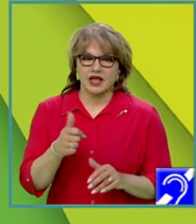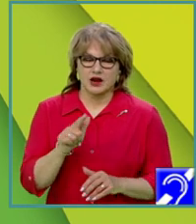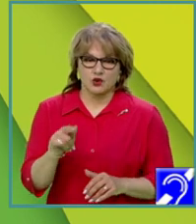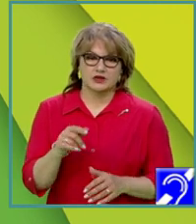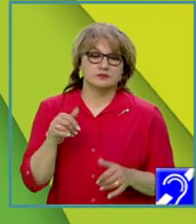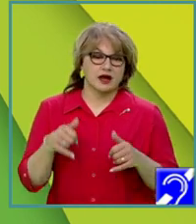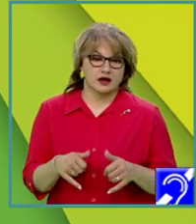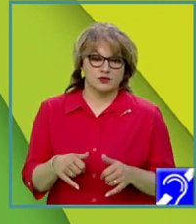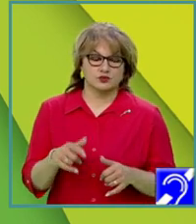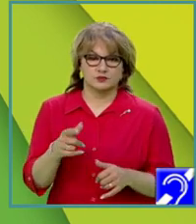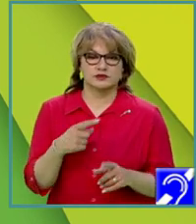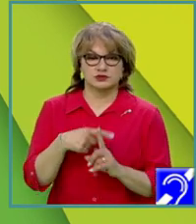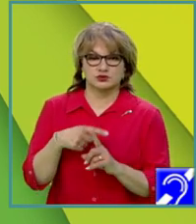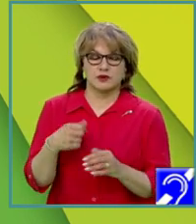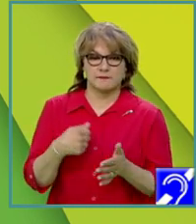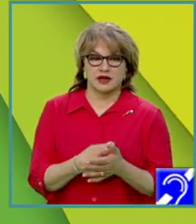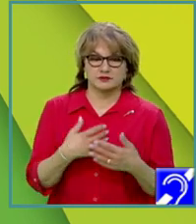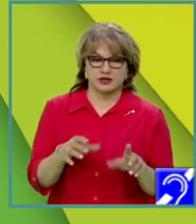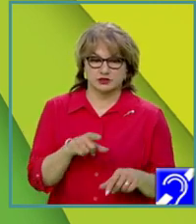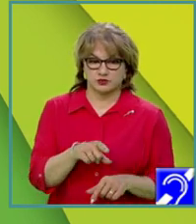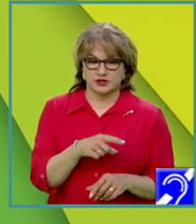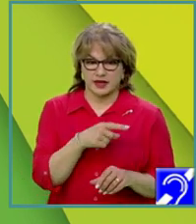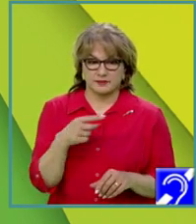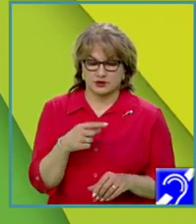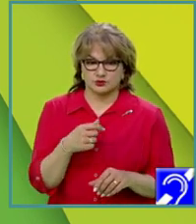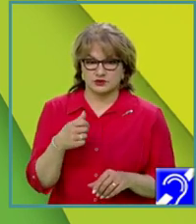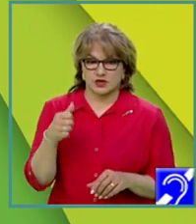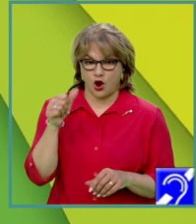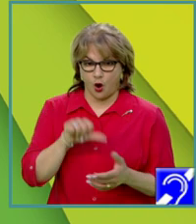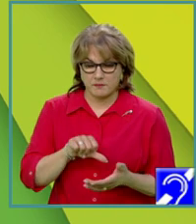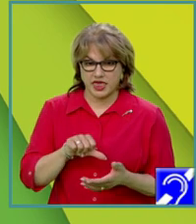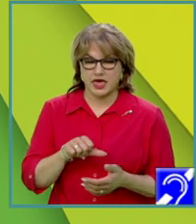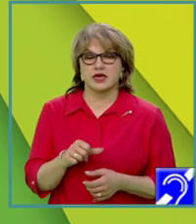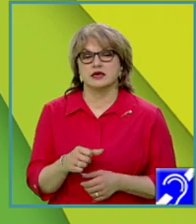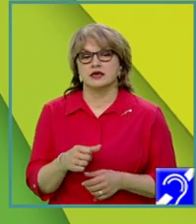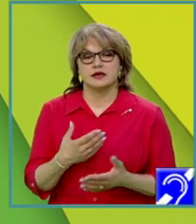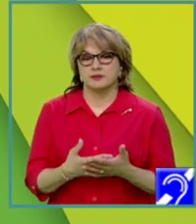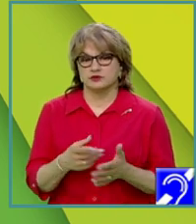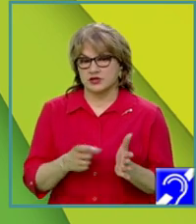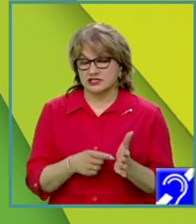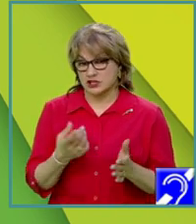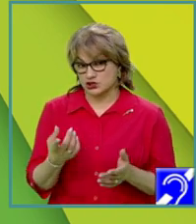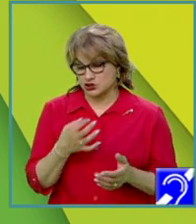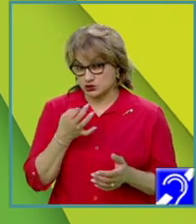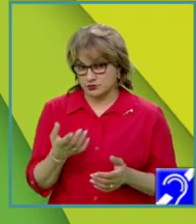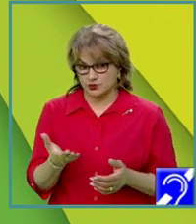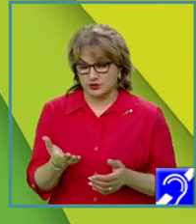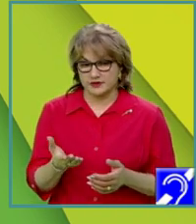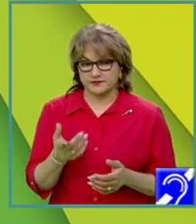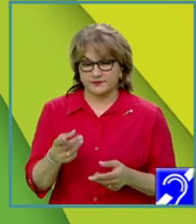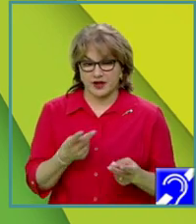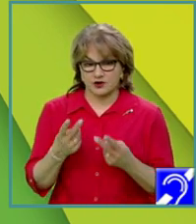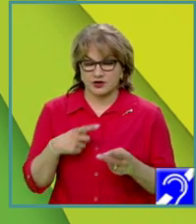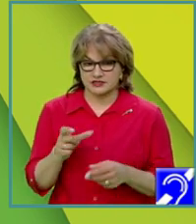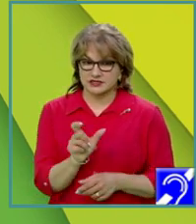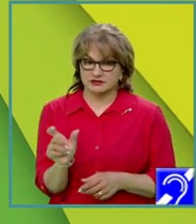De data aceasta, suma maximă am pornit-o de la minus 1000, pentru că ni se spune că valorile sunt